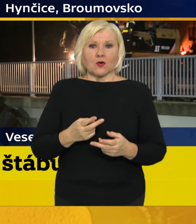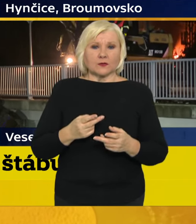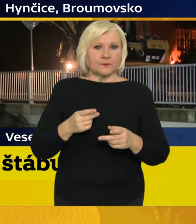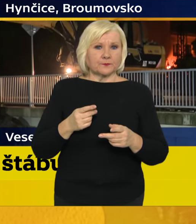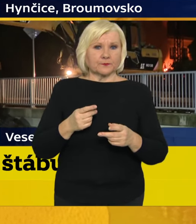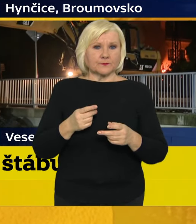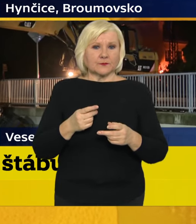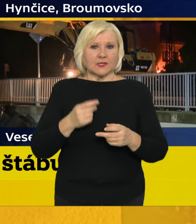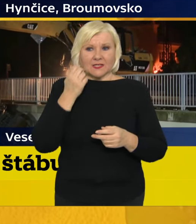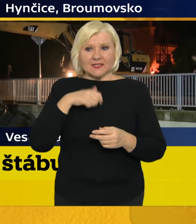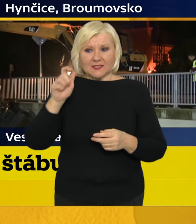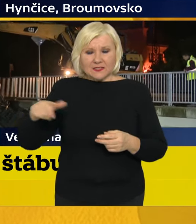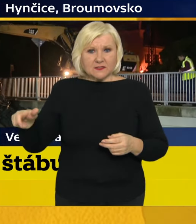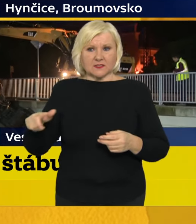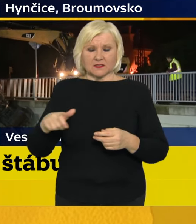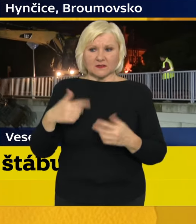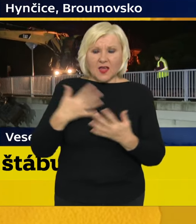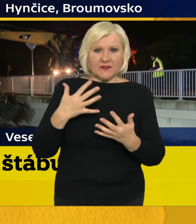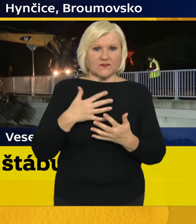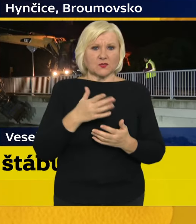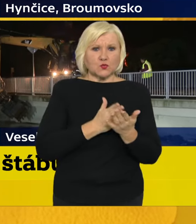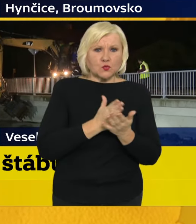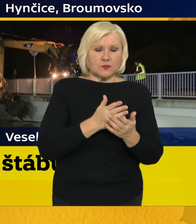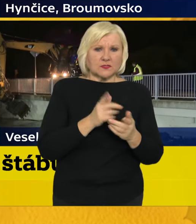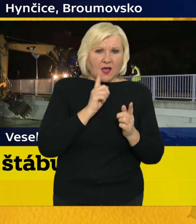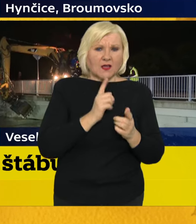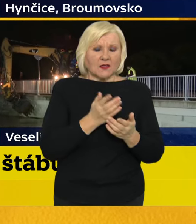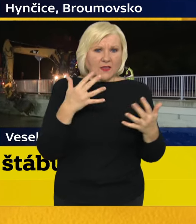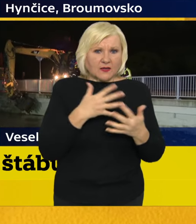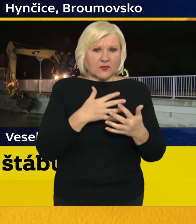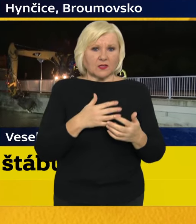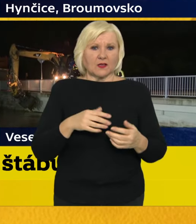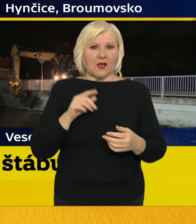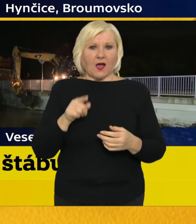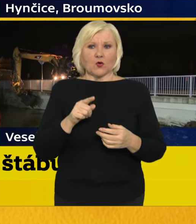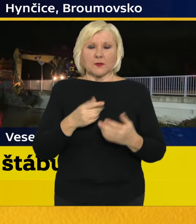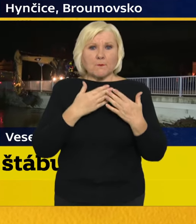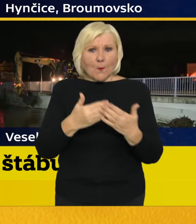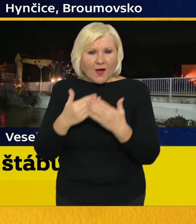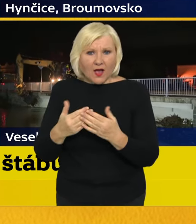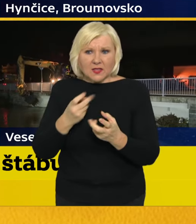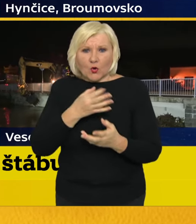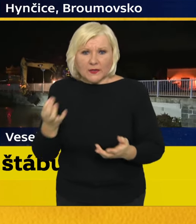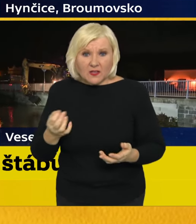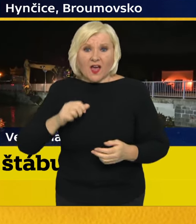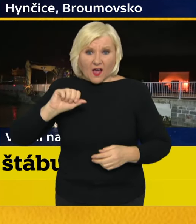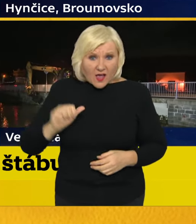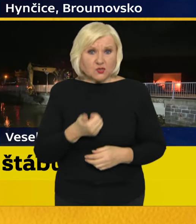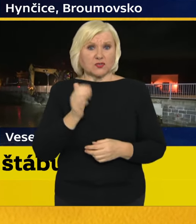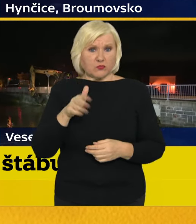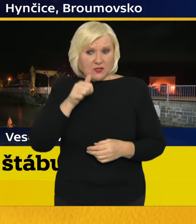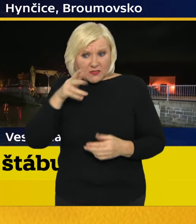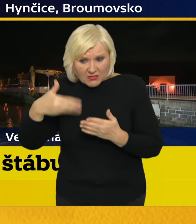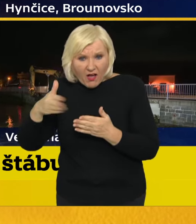A ty lidé si vemte, že tam několik dní se připravovali a teď tam několik dní zasahují. A ještě budou několik dní